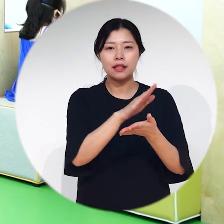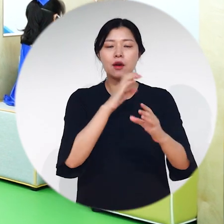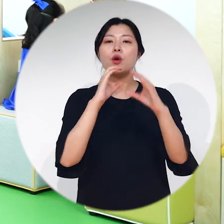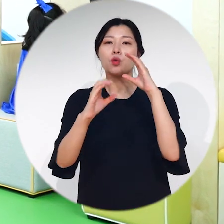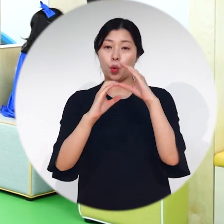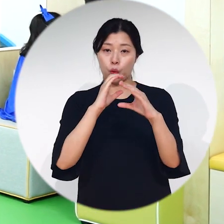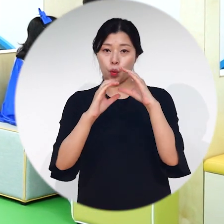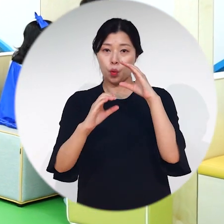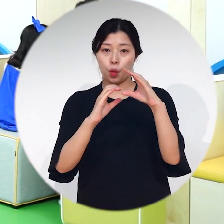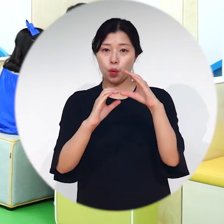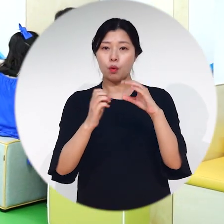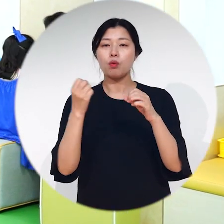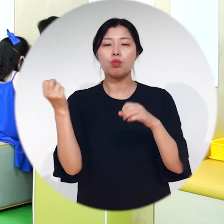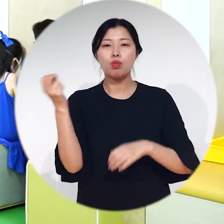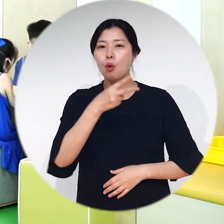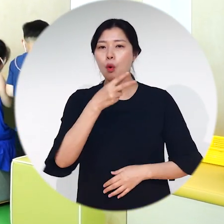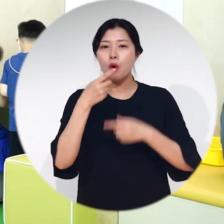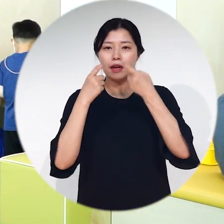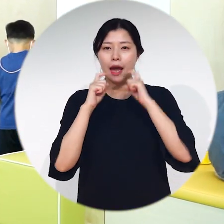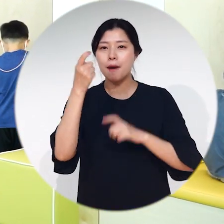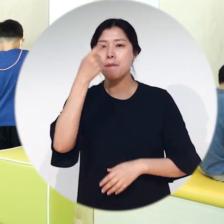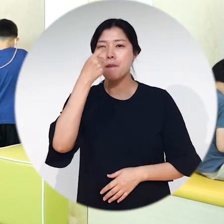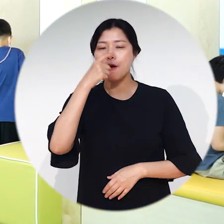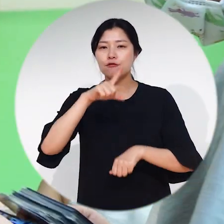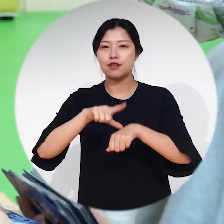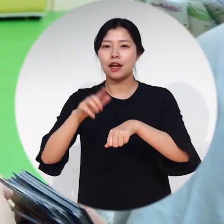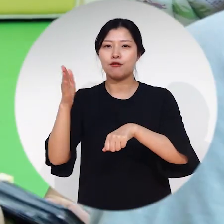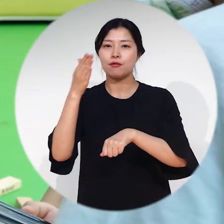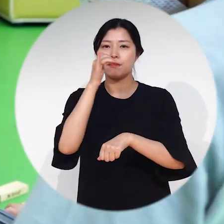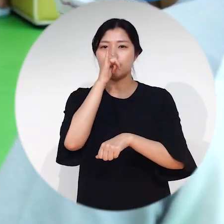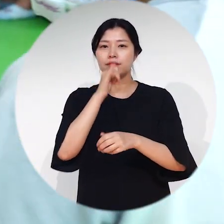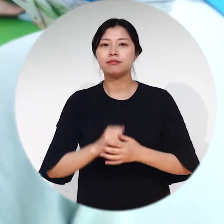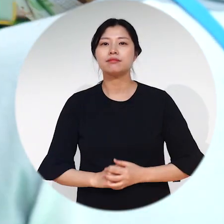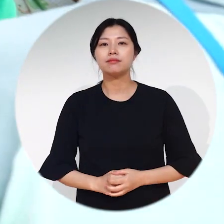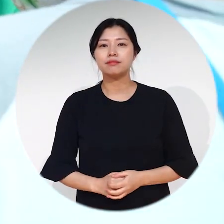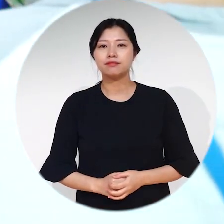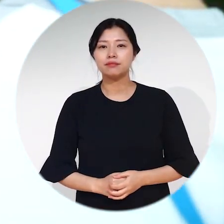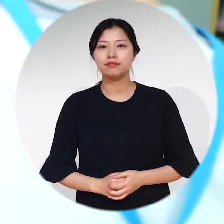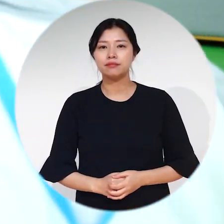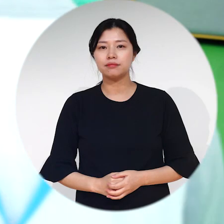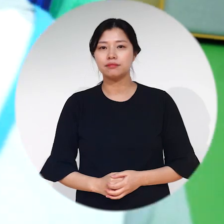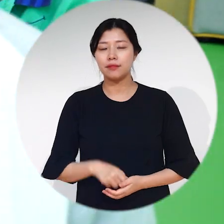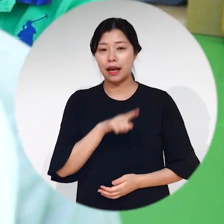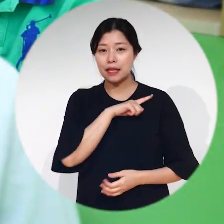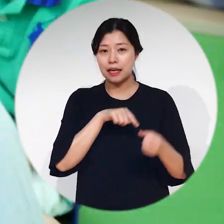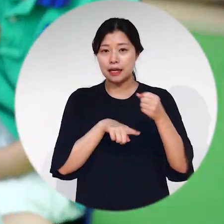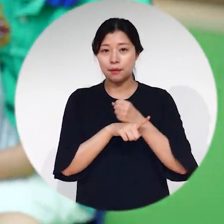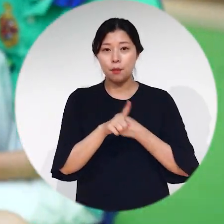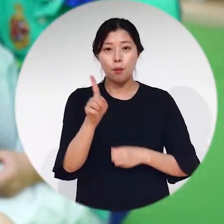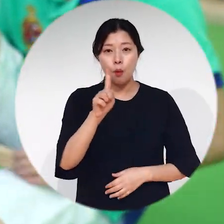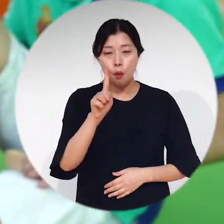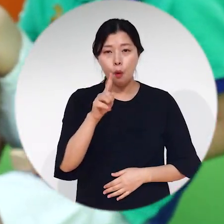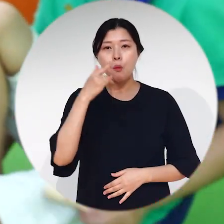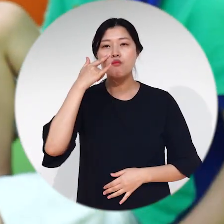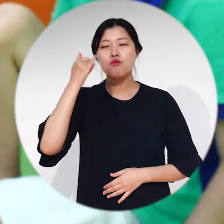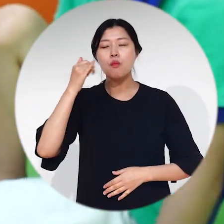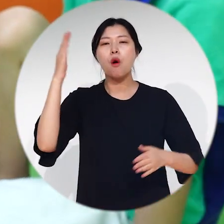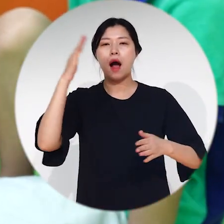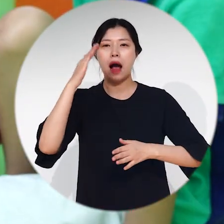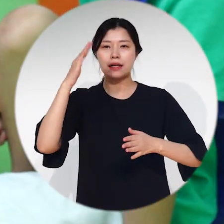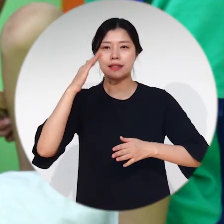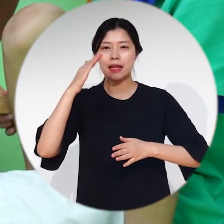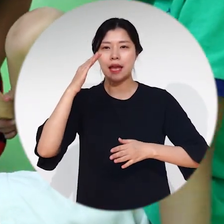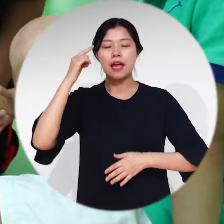소통, 그리고 개인학습 공간이 되고 있습니다. 무엇보다 의미 있는 건 학생과 학부모님들이 함께